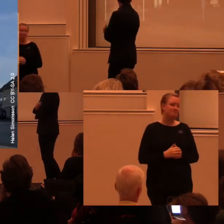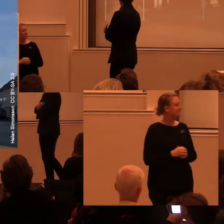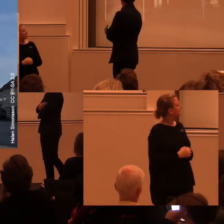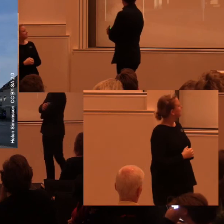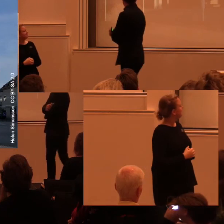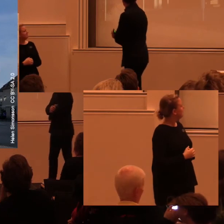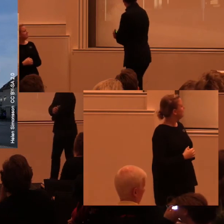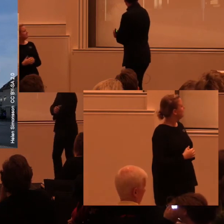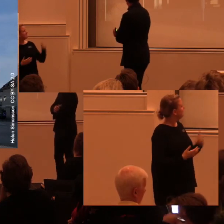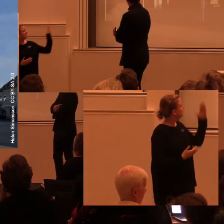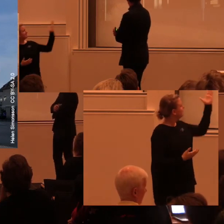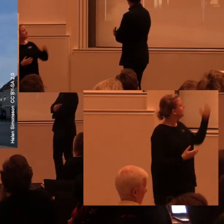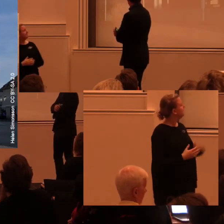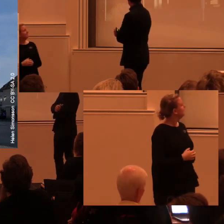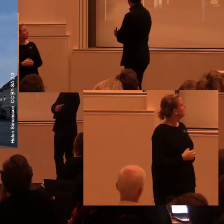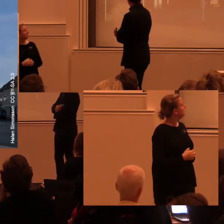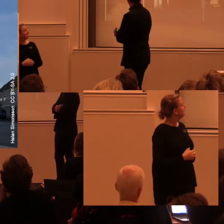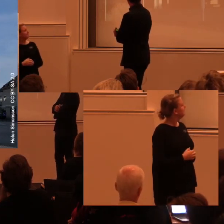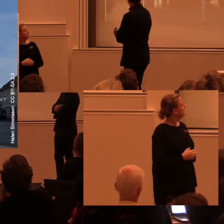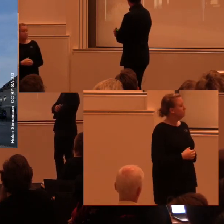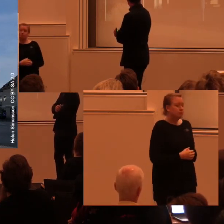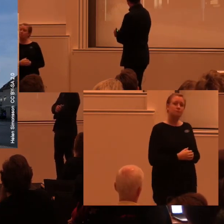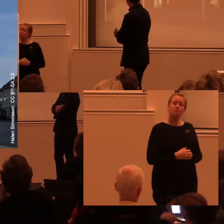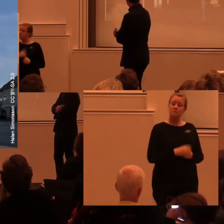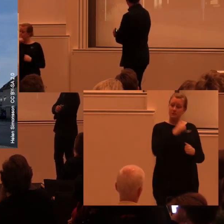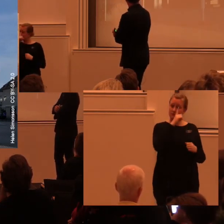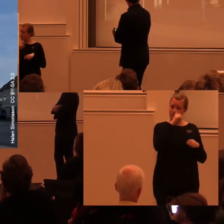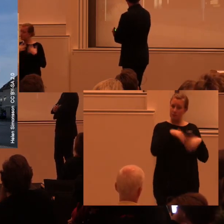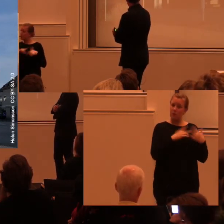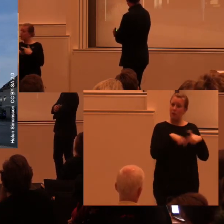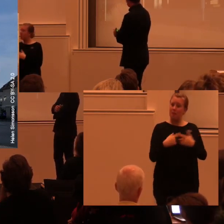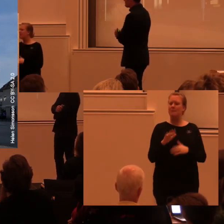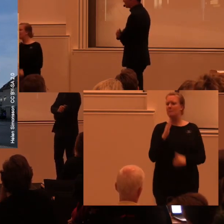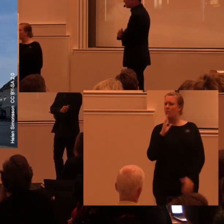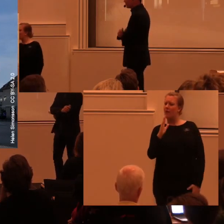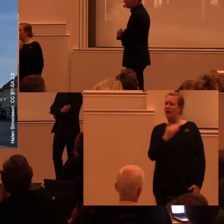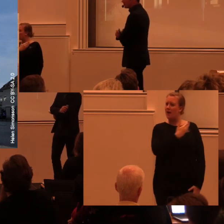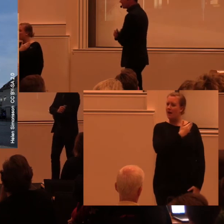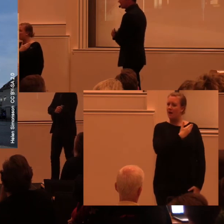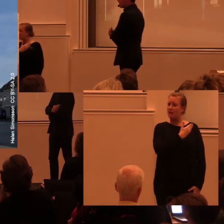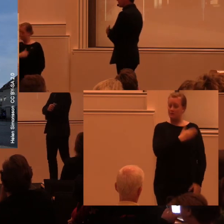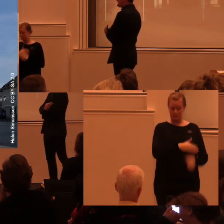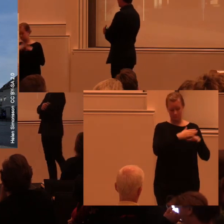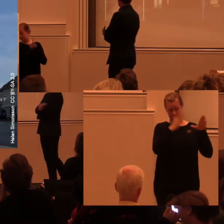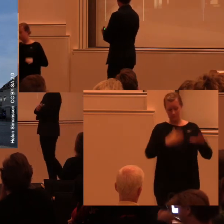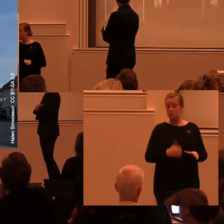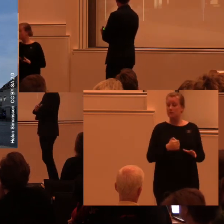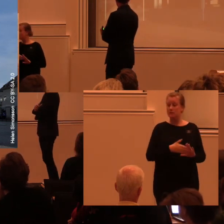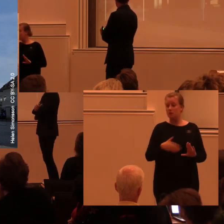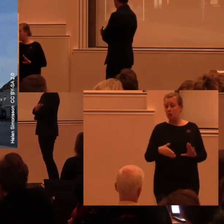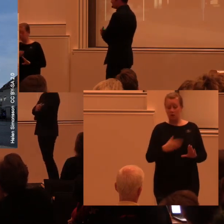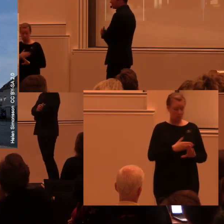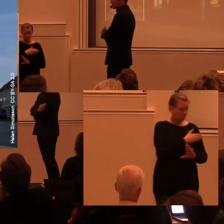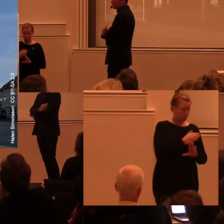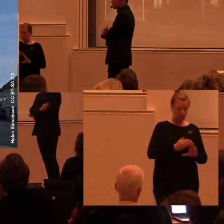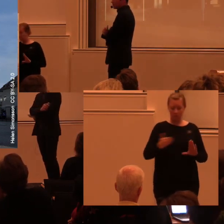Sen har vi mer modernt kulturarv. Vi har fastigheter som är byggda på 60-talet och tidigare och senare. Och